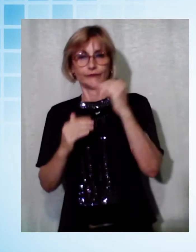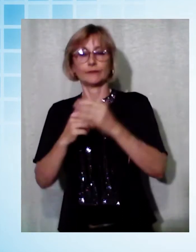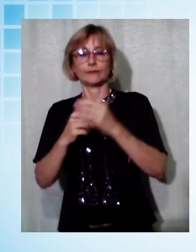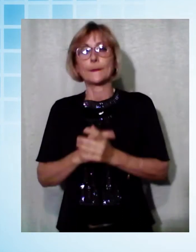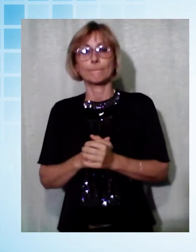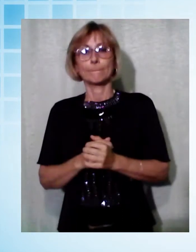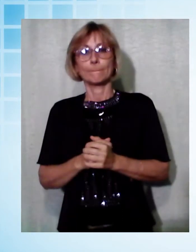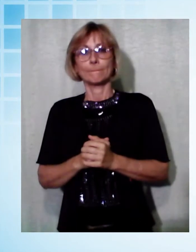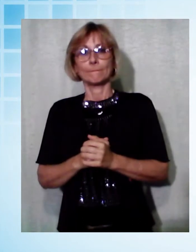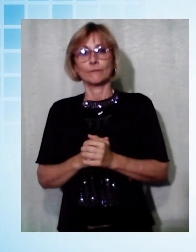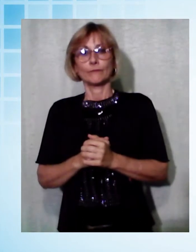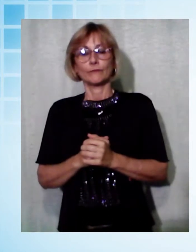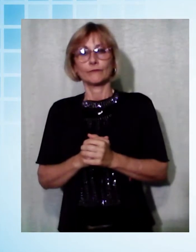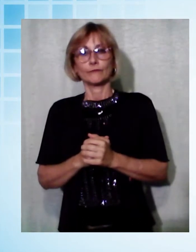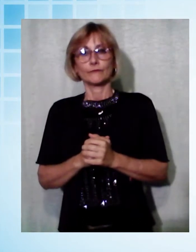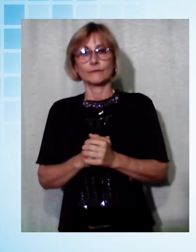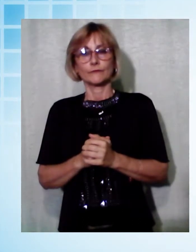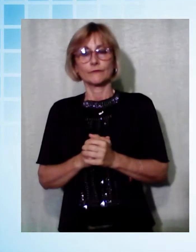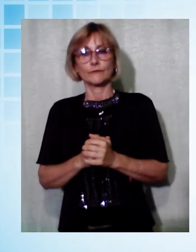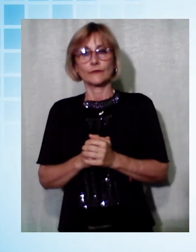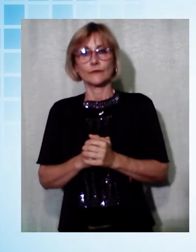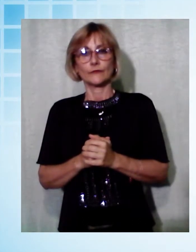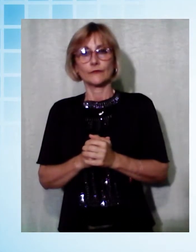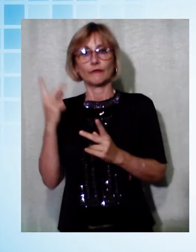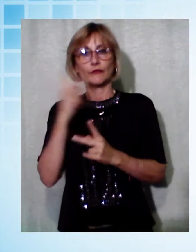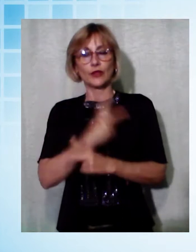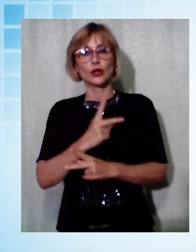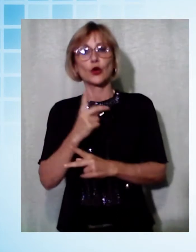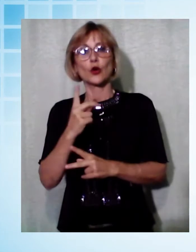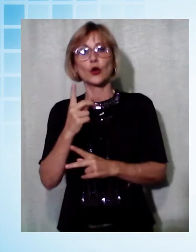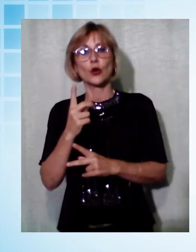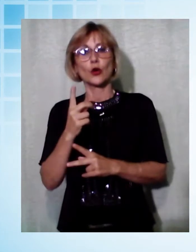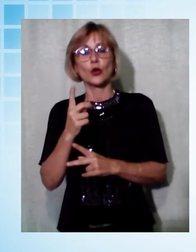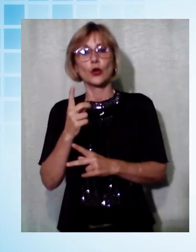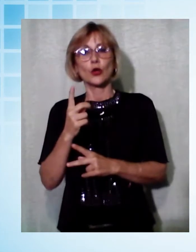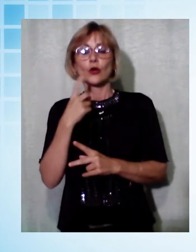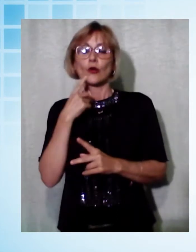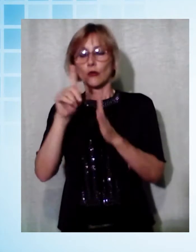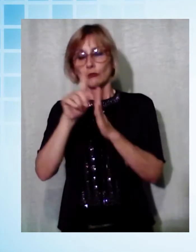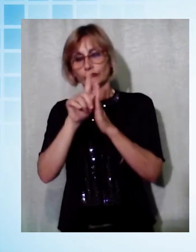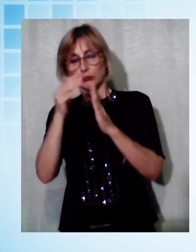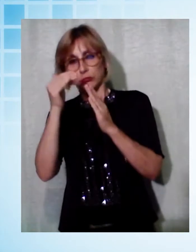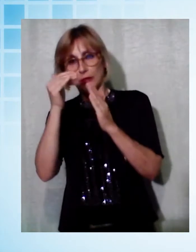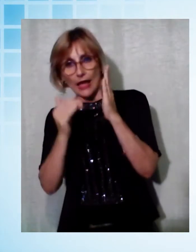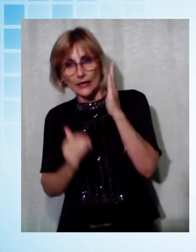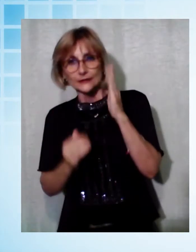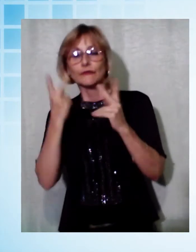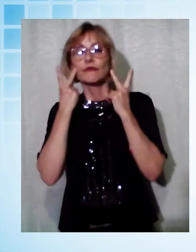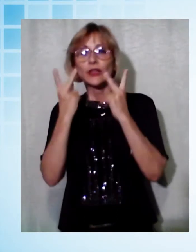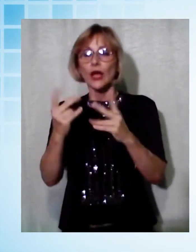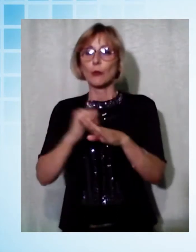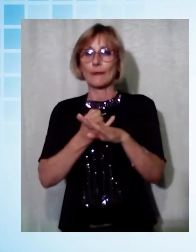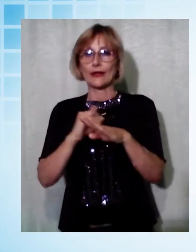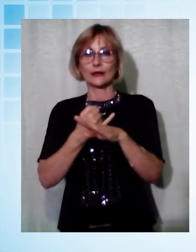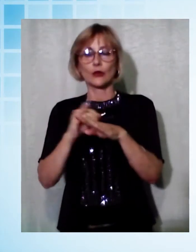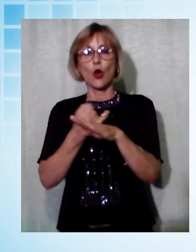che non erano così bassi dal settembre dello scorso anno. Andiamo a vedere il quadro